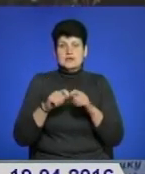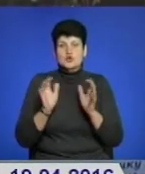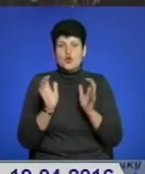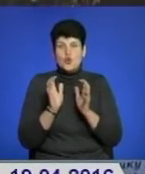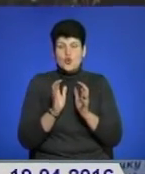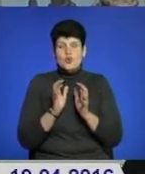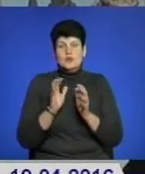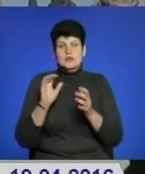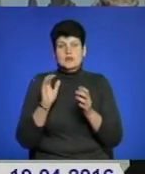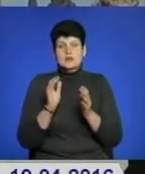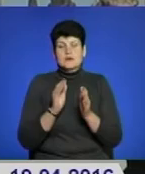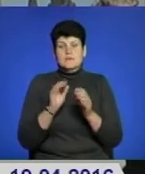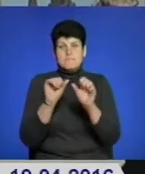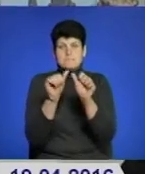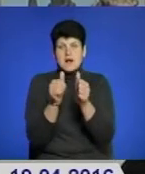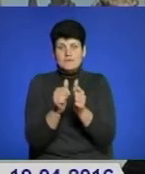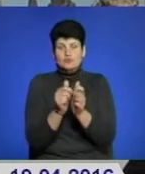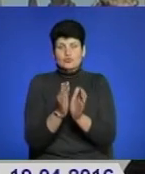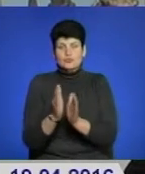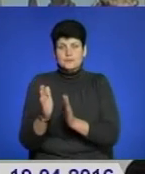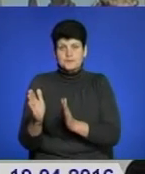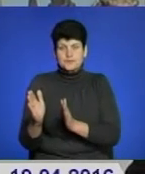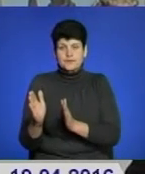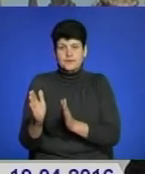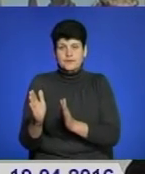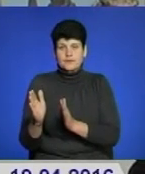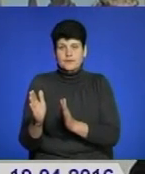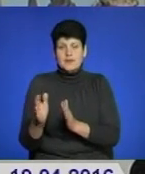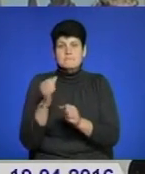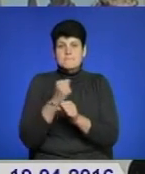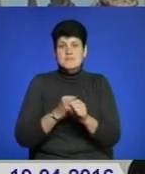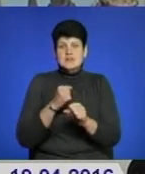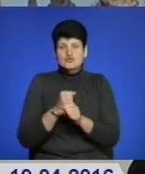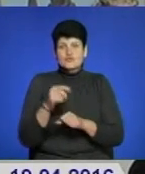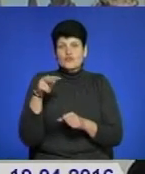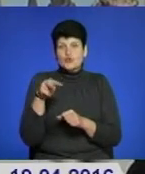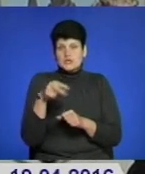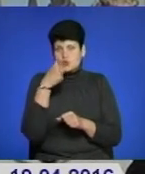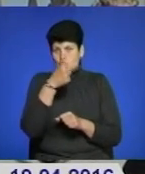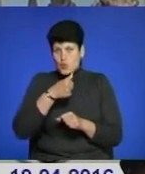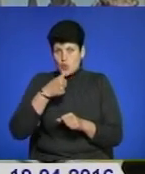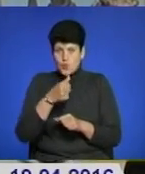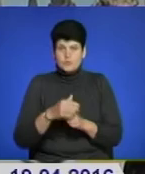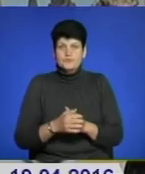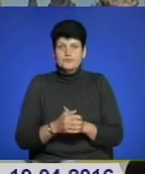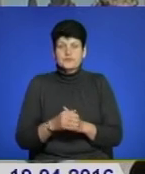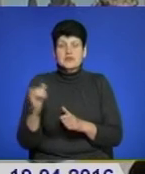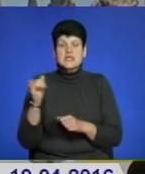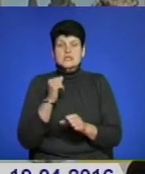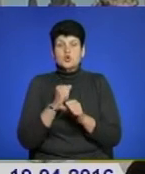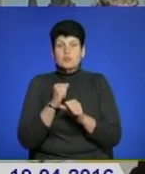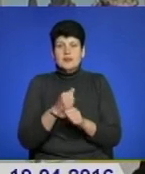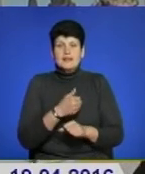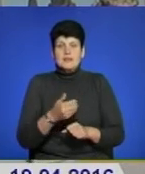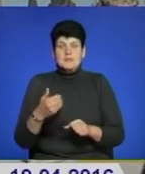Марина Ягодинська. Інспекція охорони пам'яток працює вже з 2000 року. І зробили